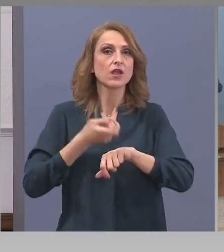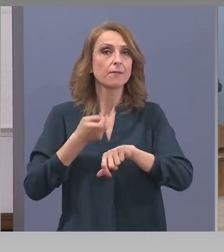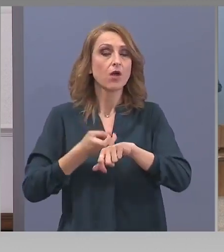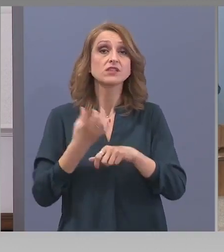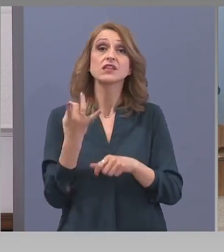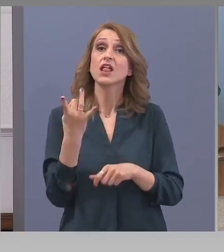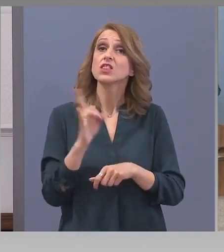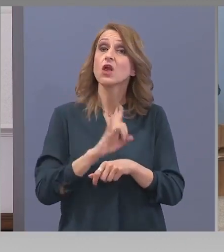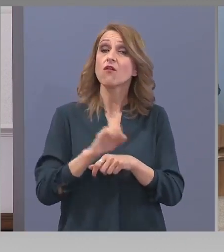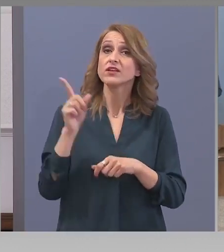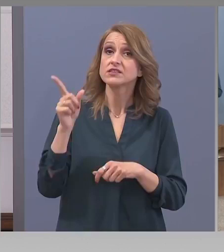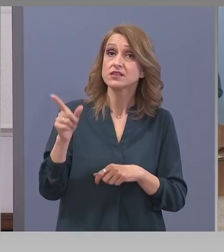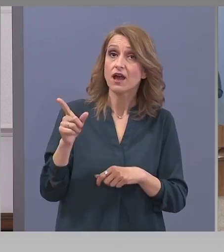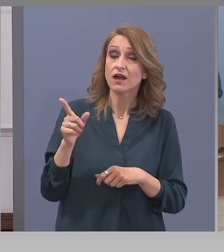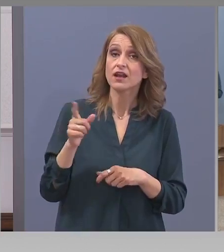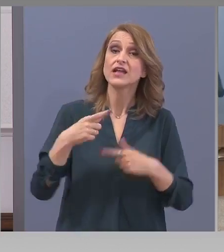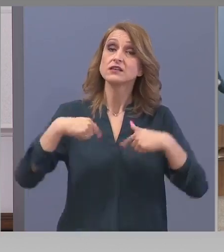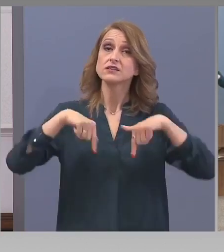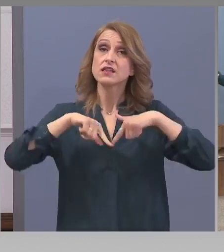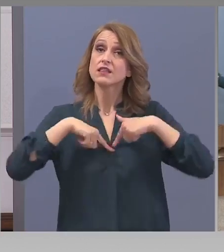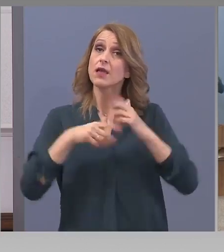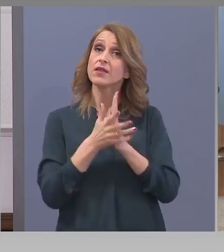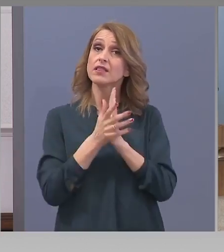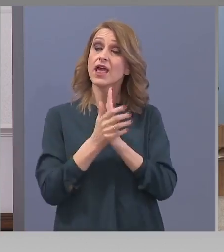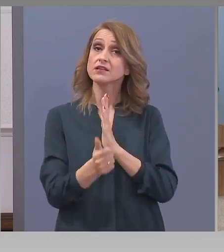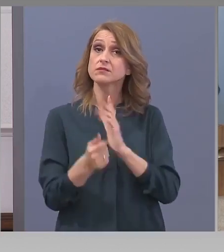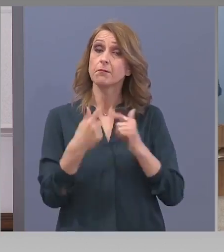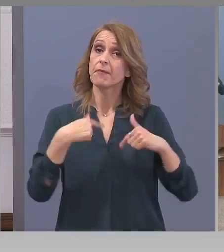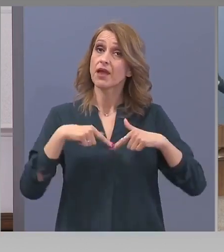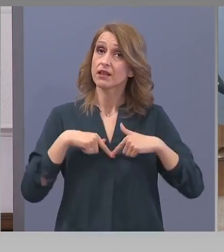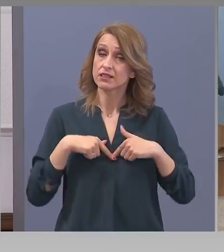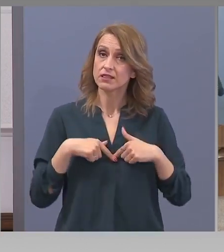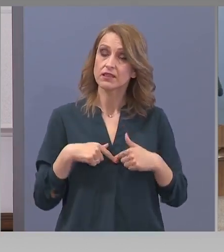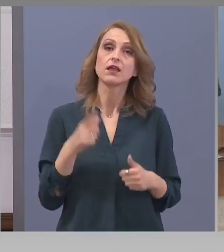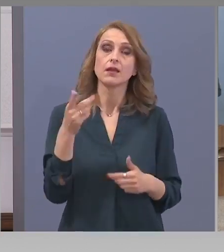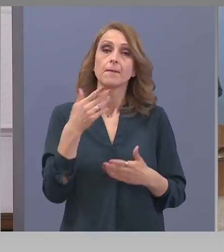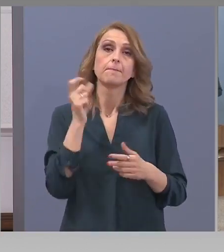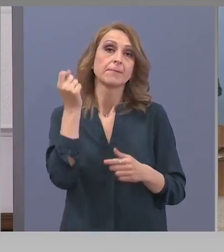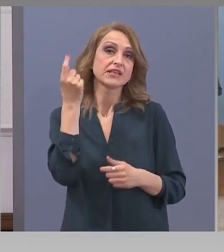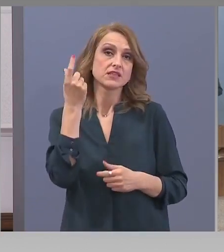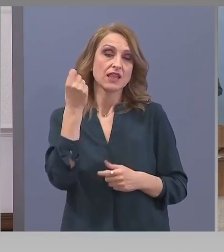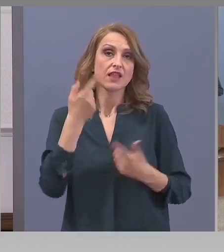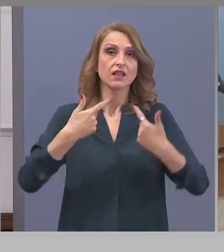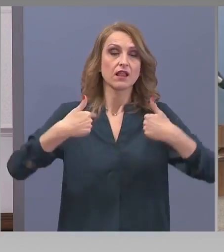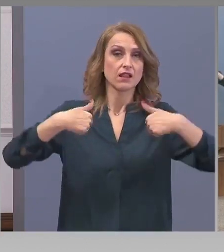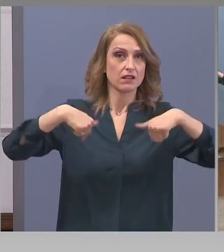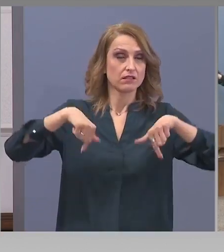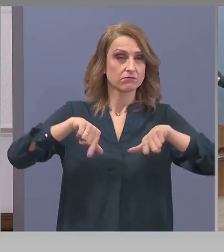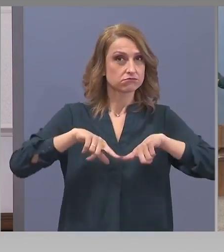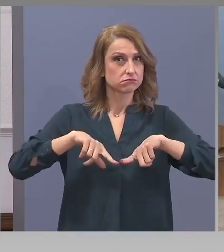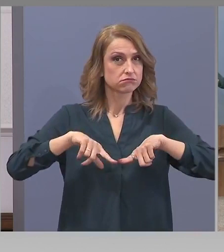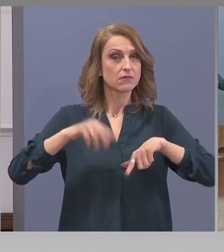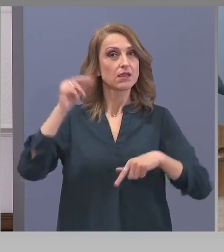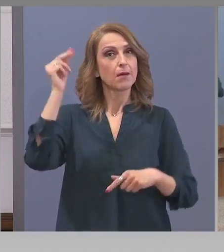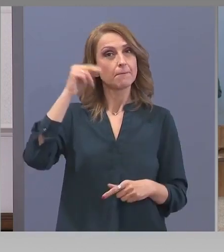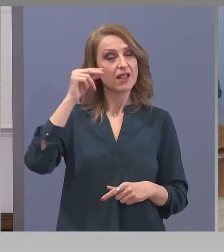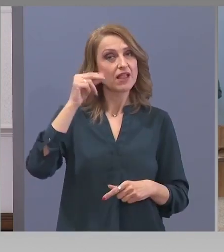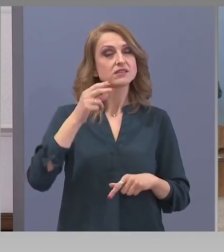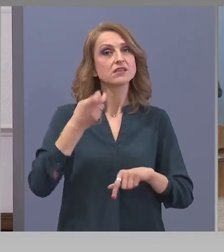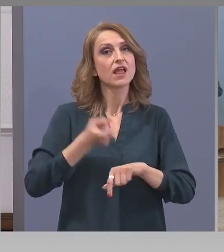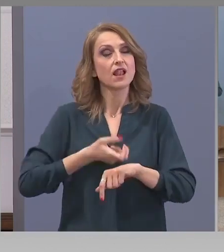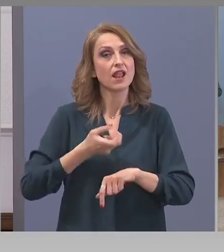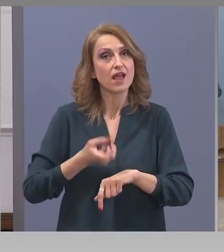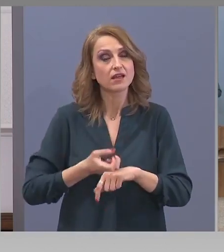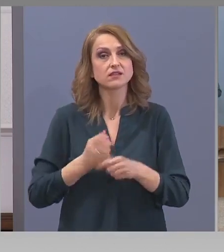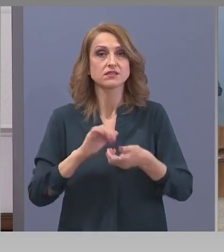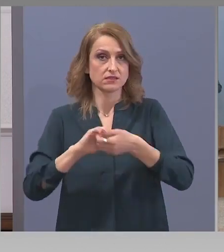Съдебен експерт по психиатрия и здравен менеджмент от 2002 година. Председател на Борда по психиатрия на Българския лекарски